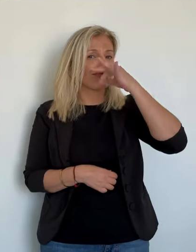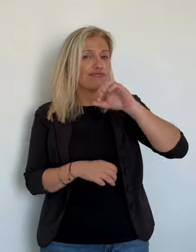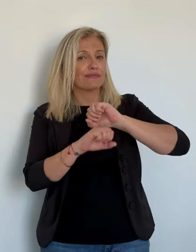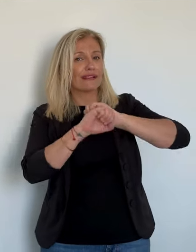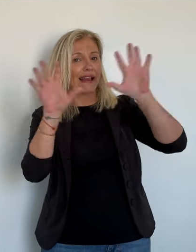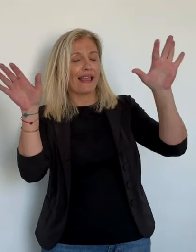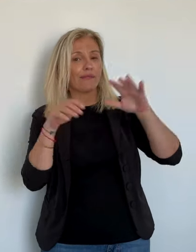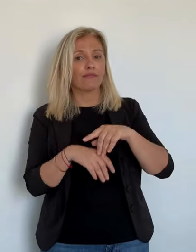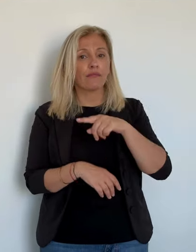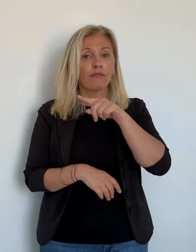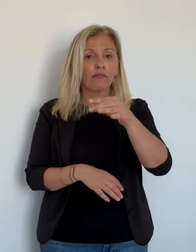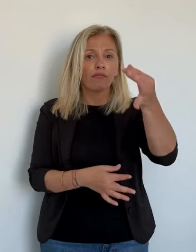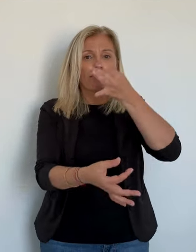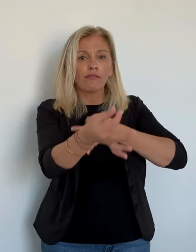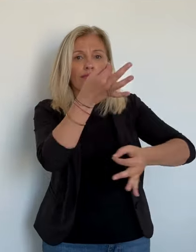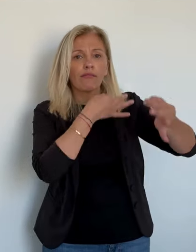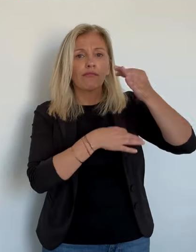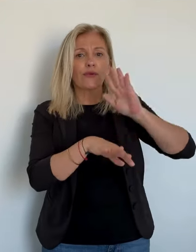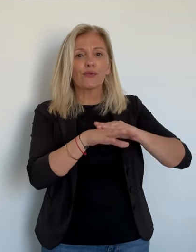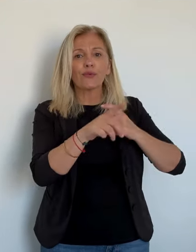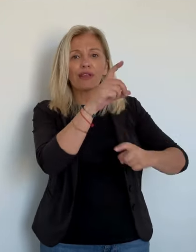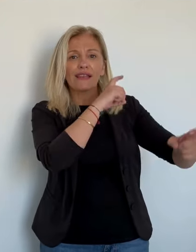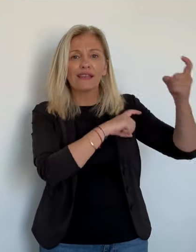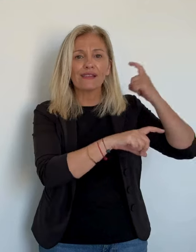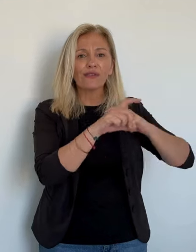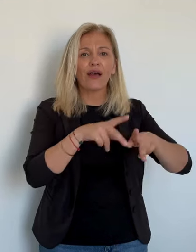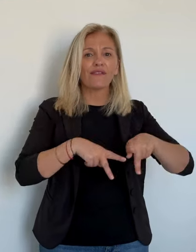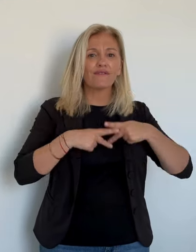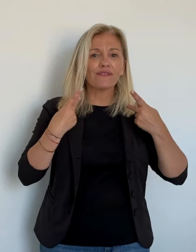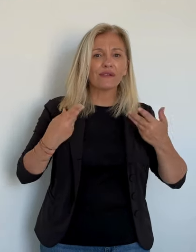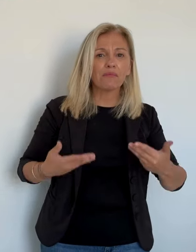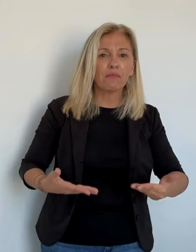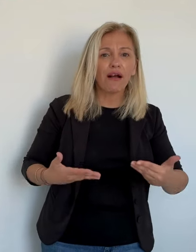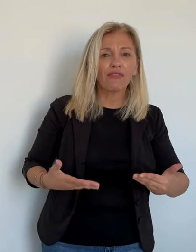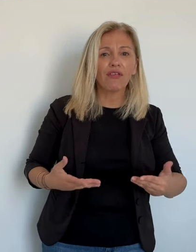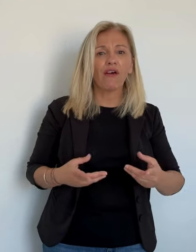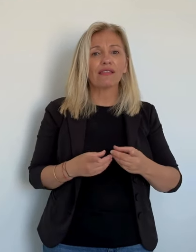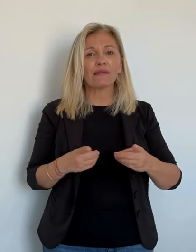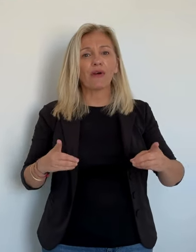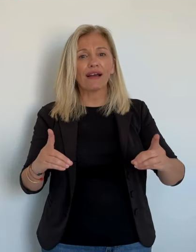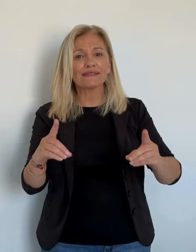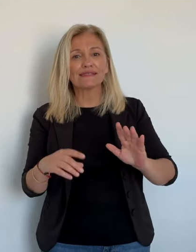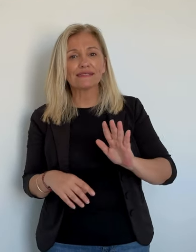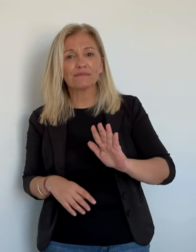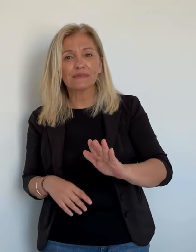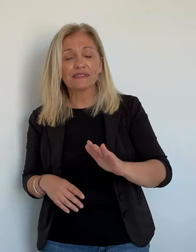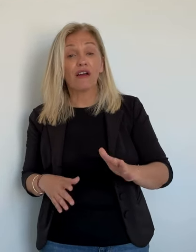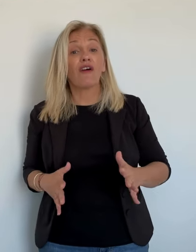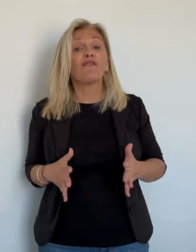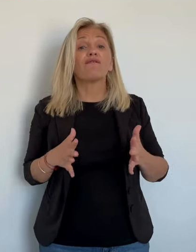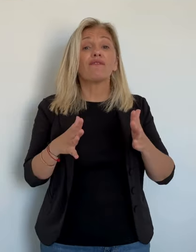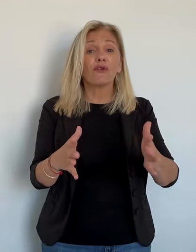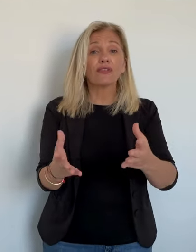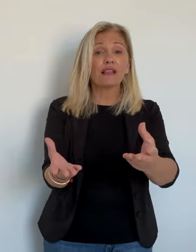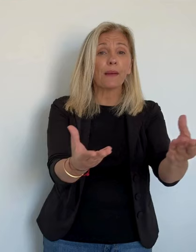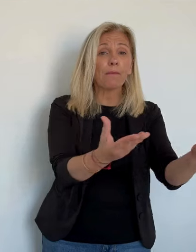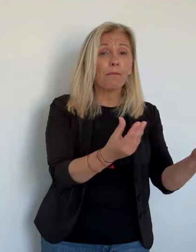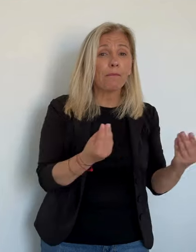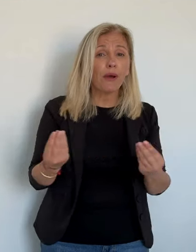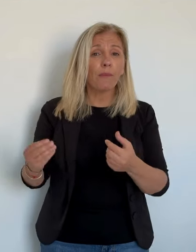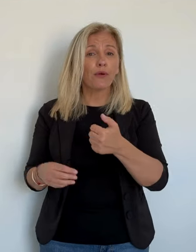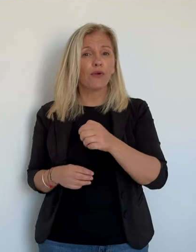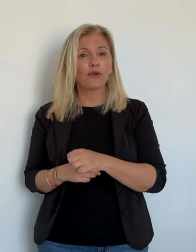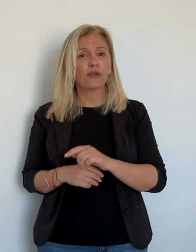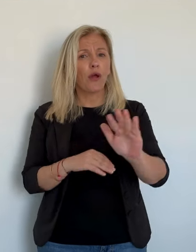a expliqué la réalité à la fois historique, la réalité du contexte, la légitimité démocratique, la volonté du peuple corse et